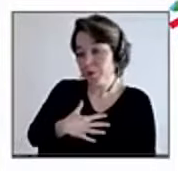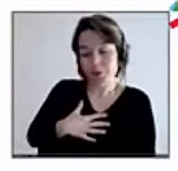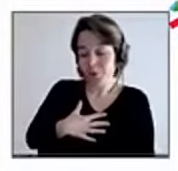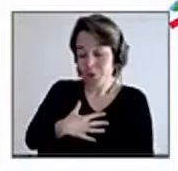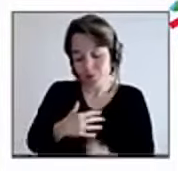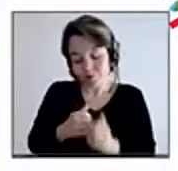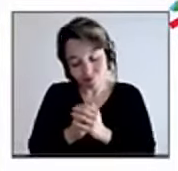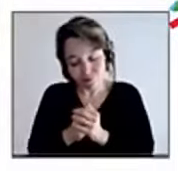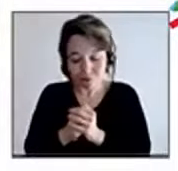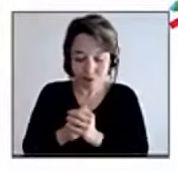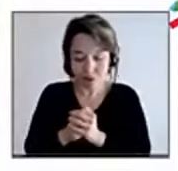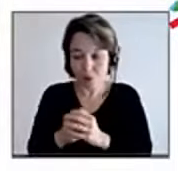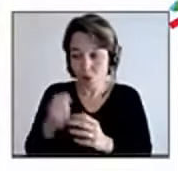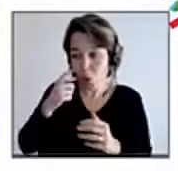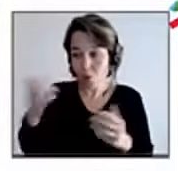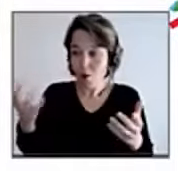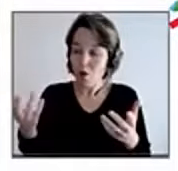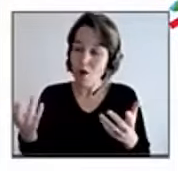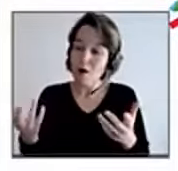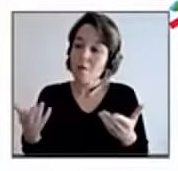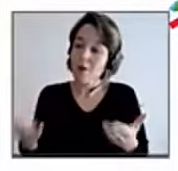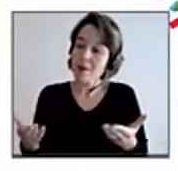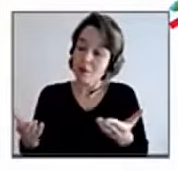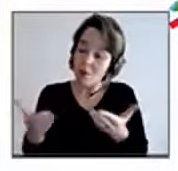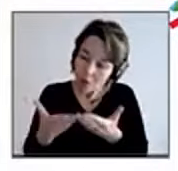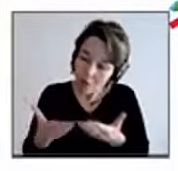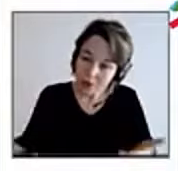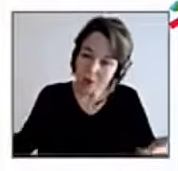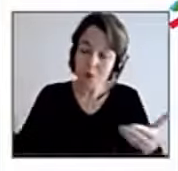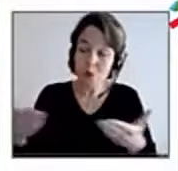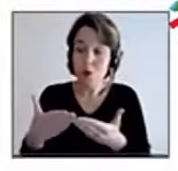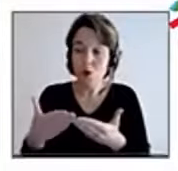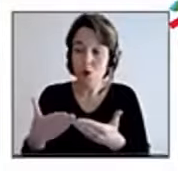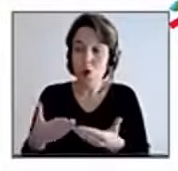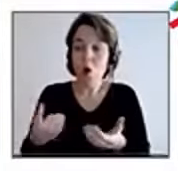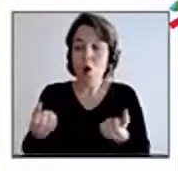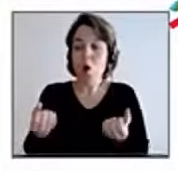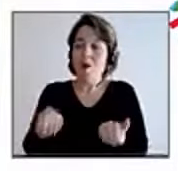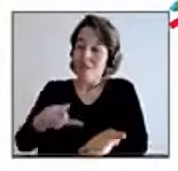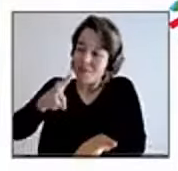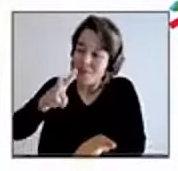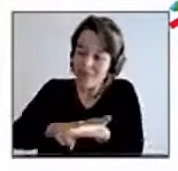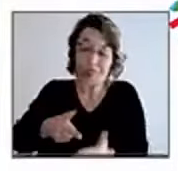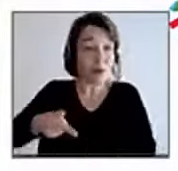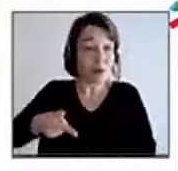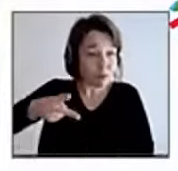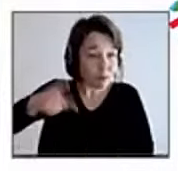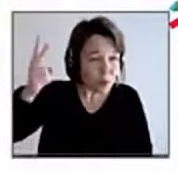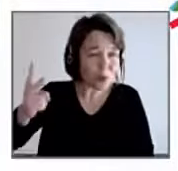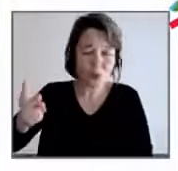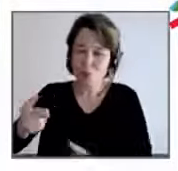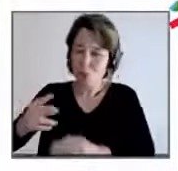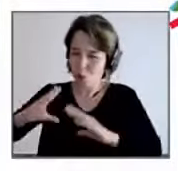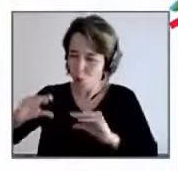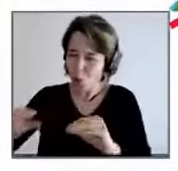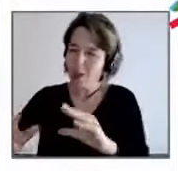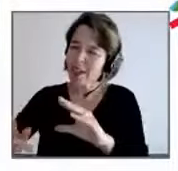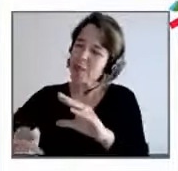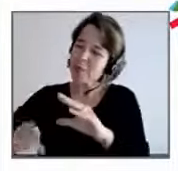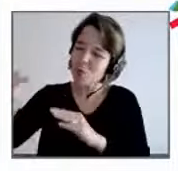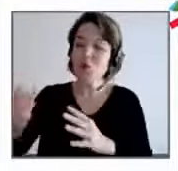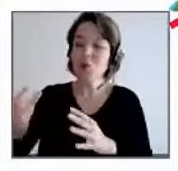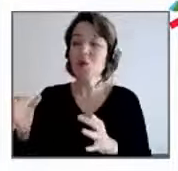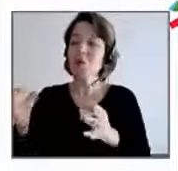la tendance, va vers plus d'authenticité, plus de preuves et beaucoup moins de messages et beaucoup moins de marketing éthique, de marque